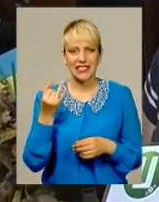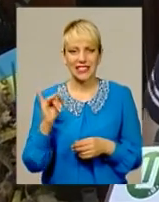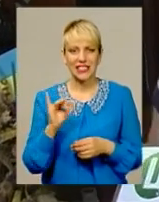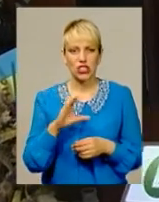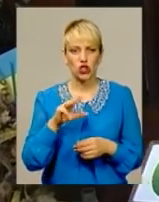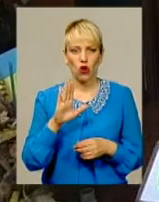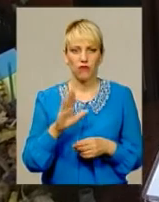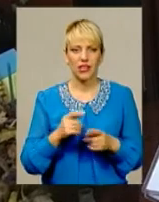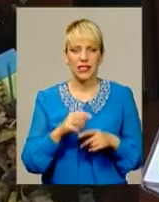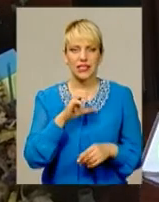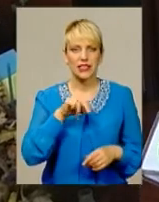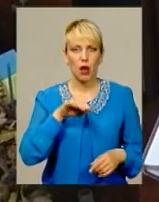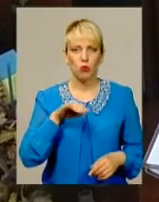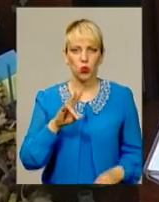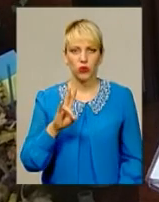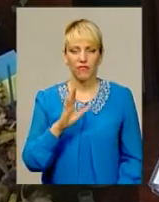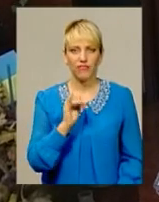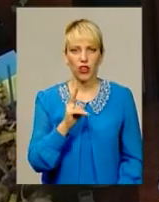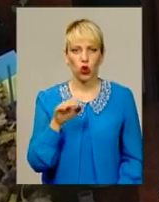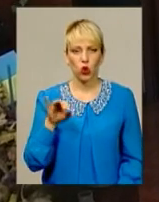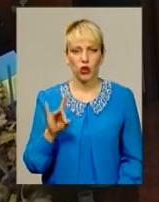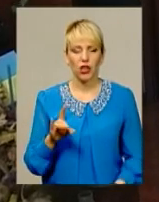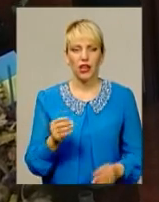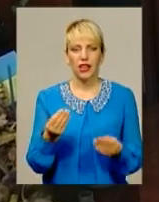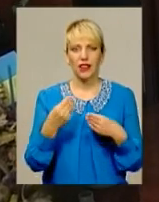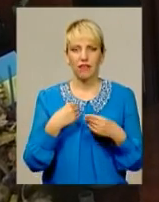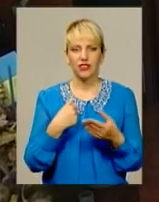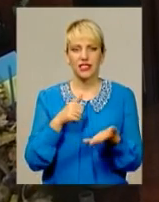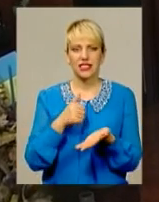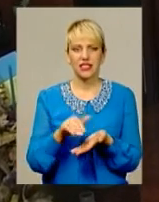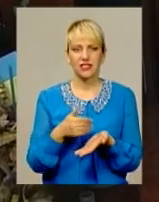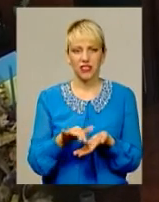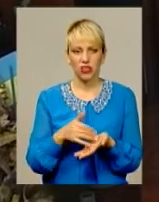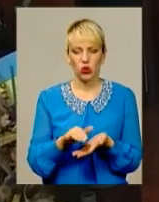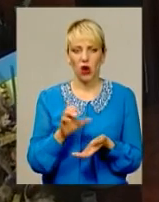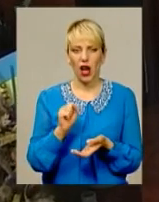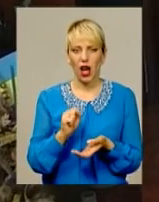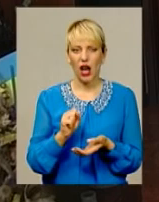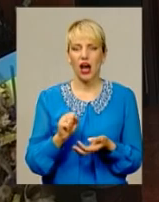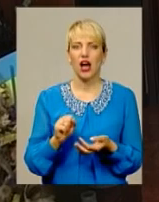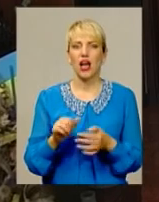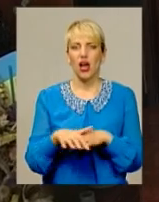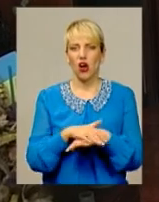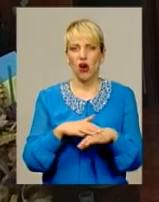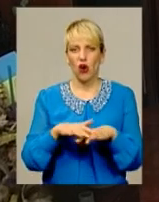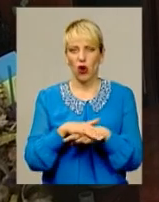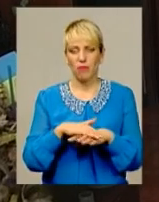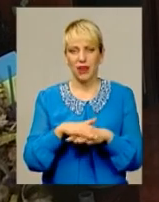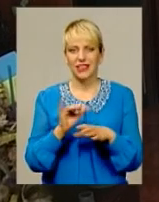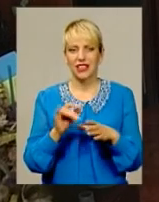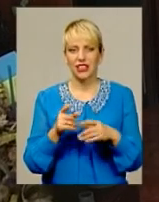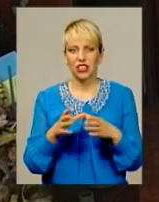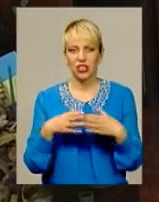Це Савкун Віктор. Дав свиню цілу, а громада Давидковецька, родина